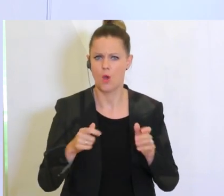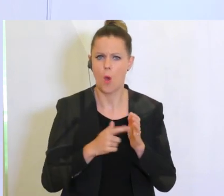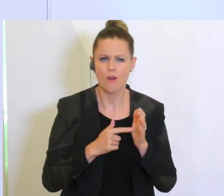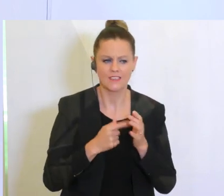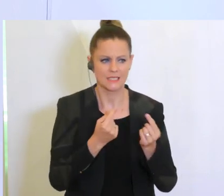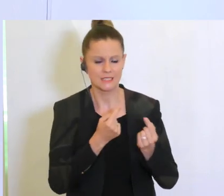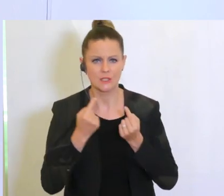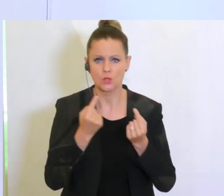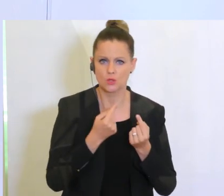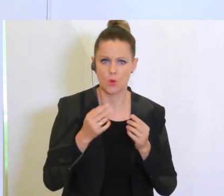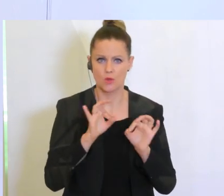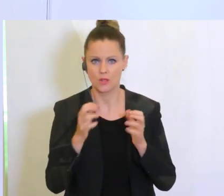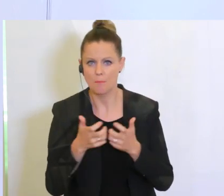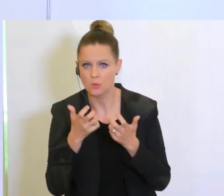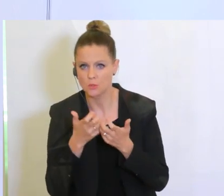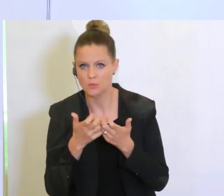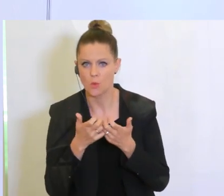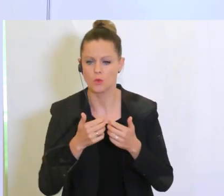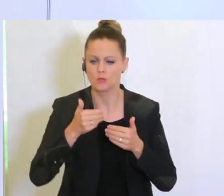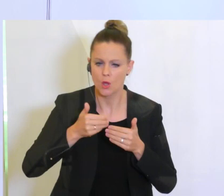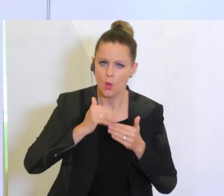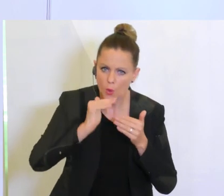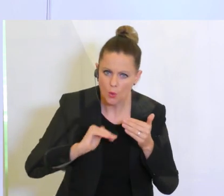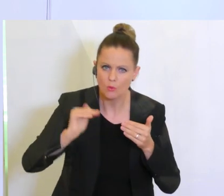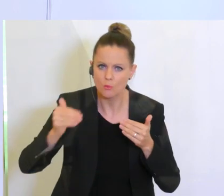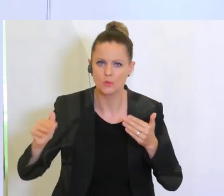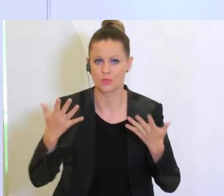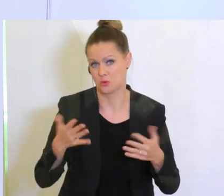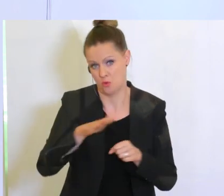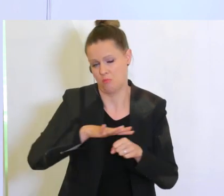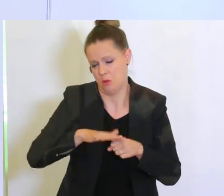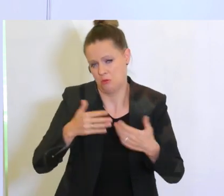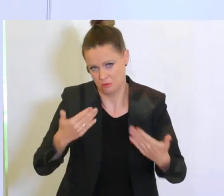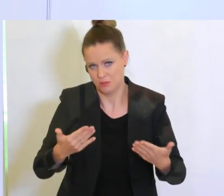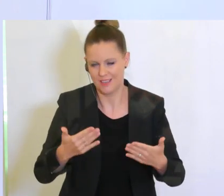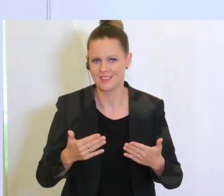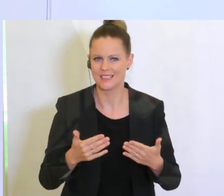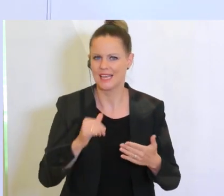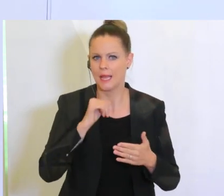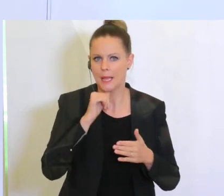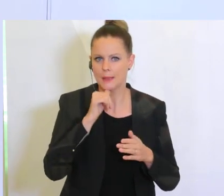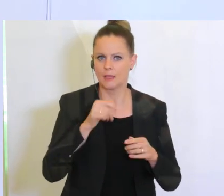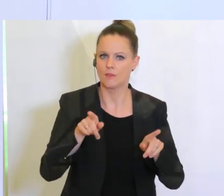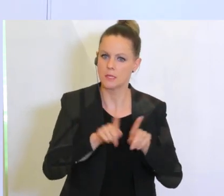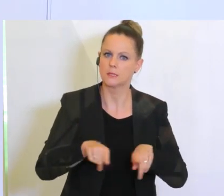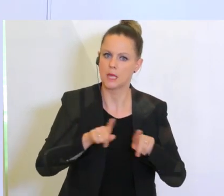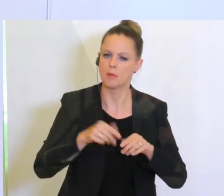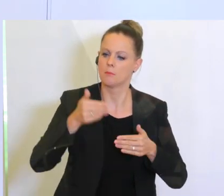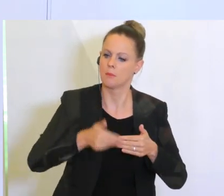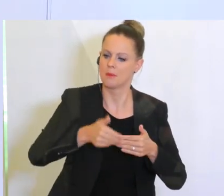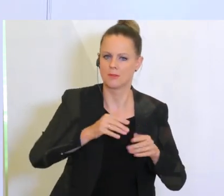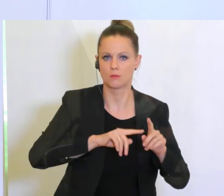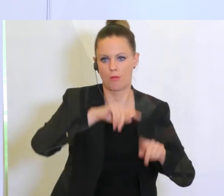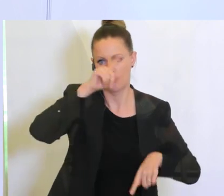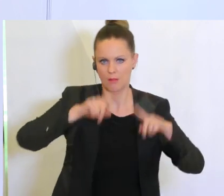der Umstände oder wegen der Produktionsrhythmen, die es in der Branche nun einmal gibt, in atypischen Arbeitsverhältnissen tätig